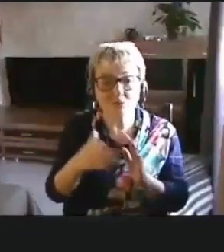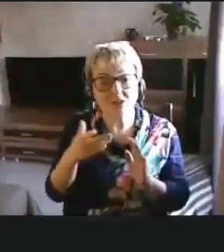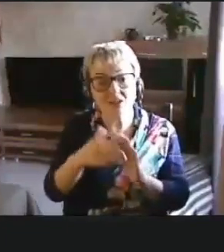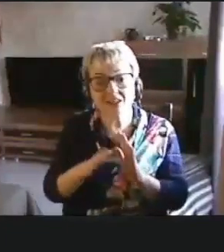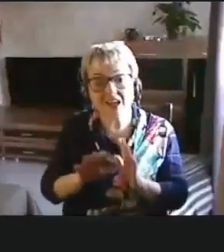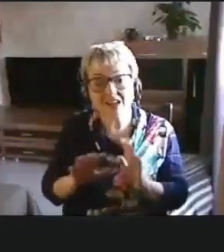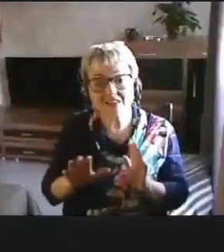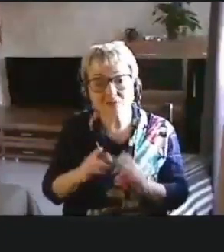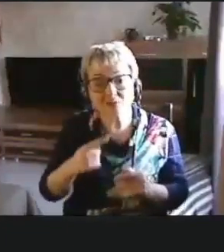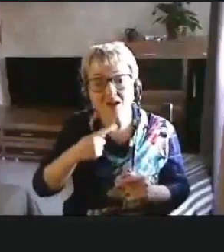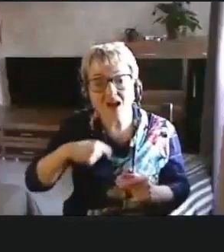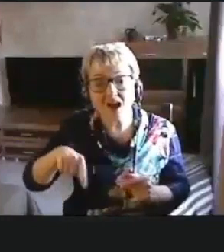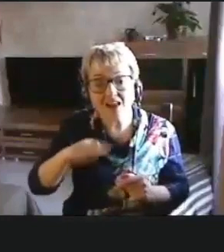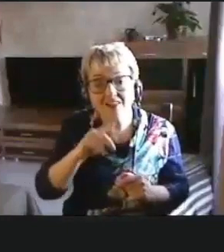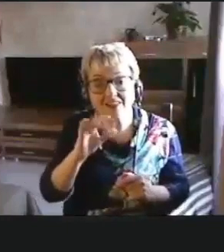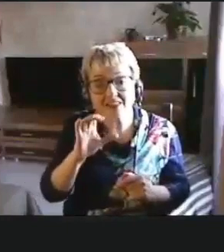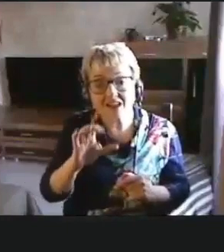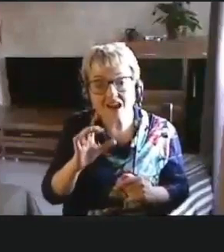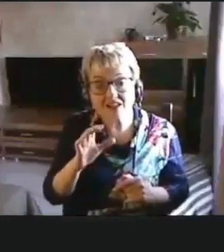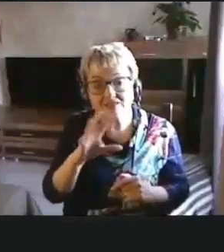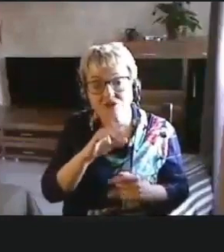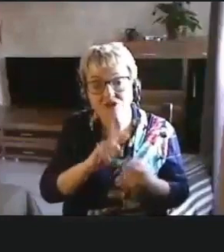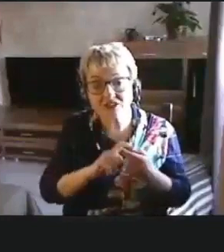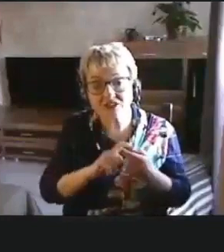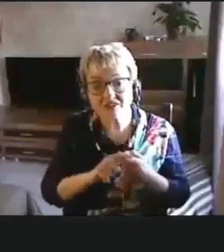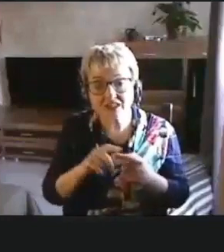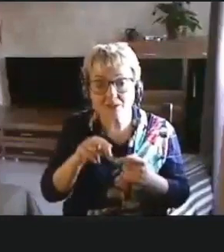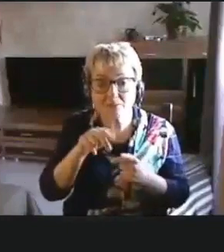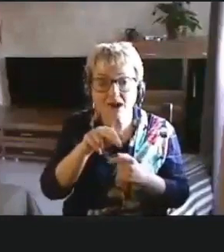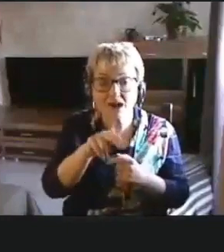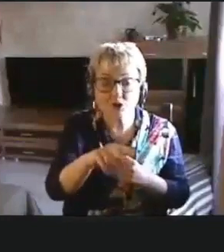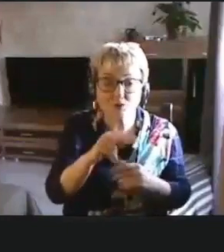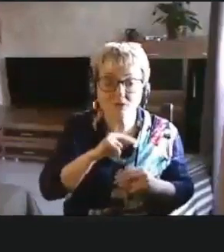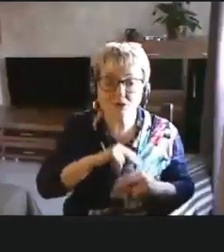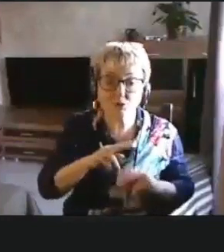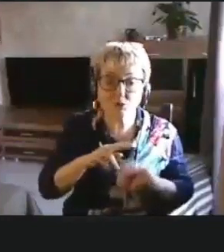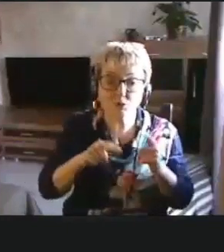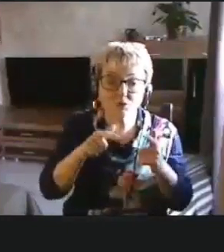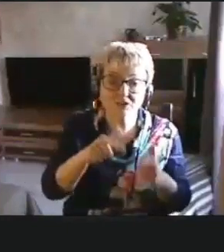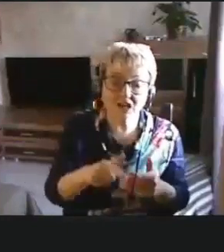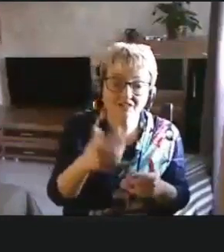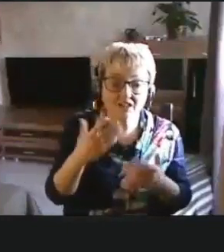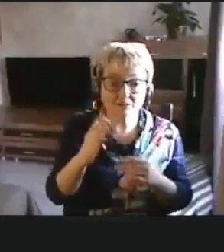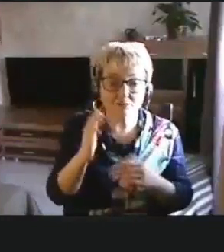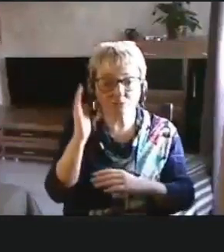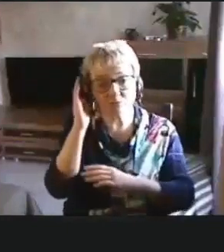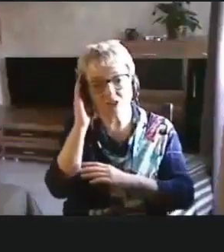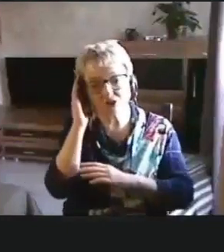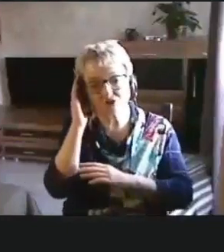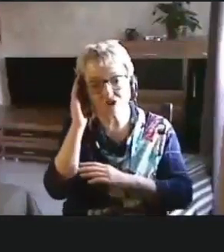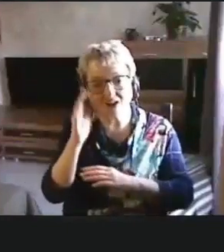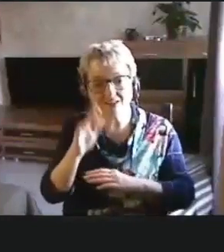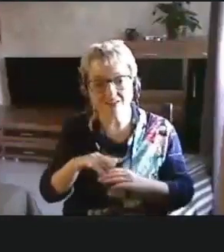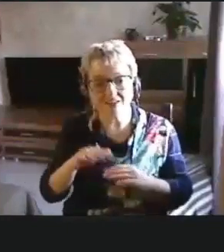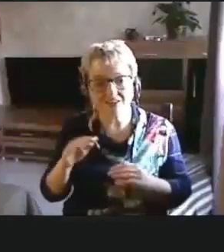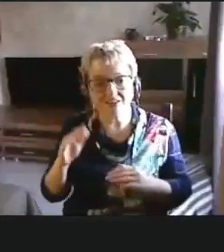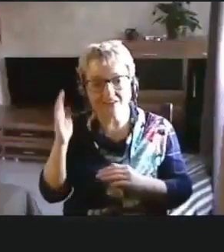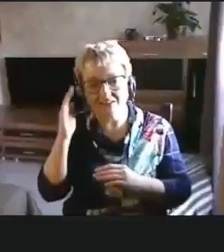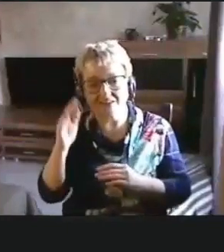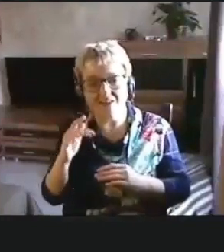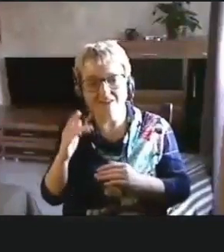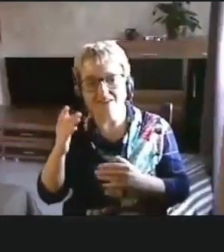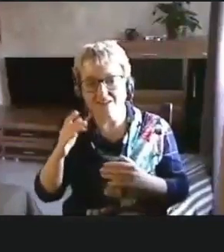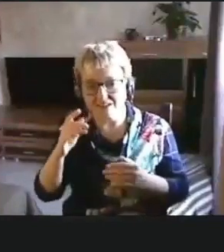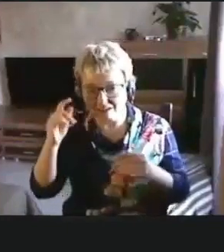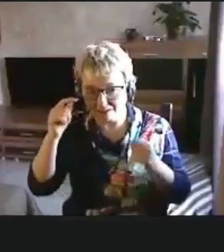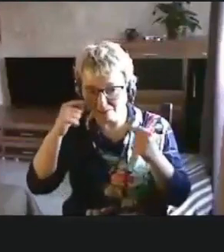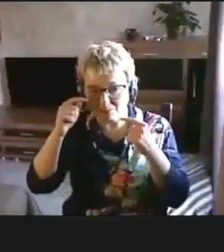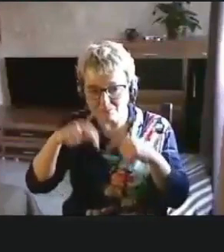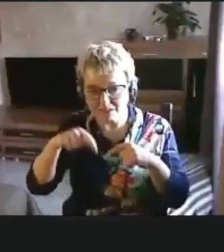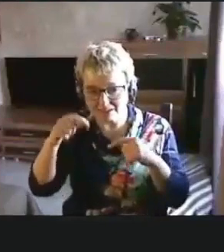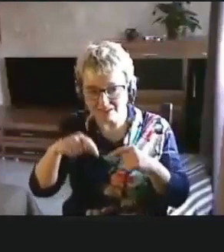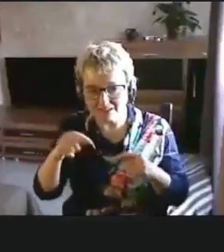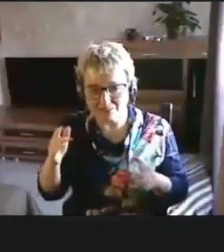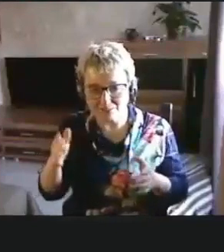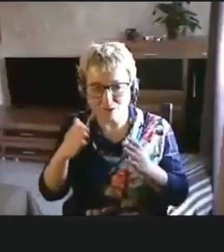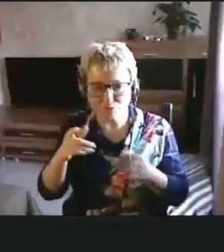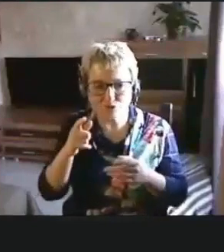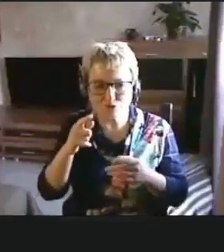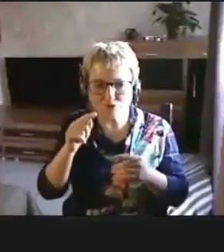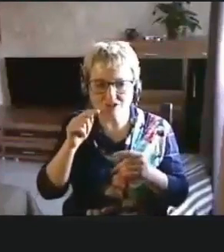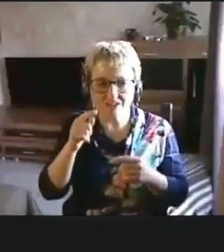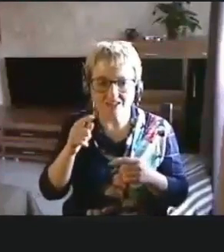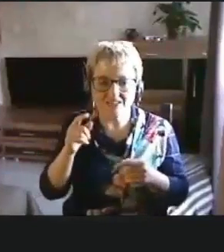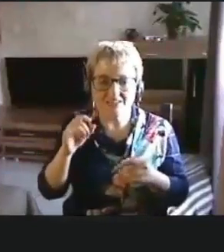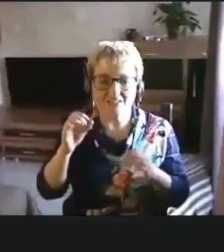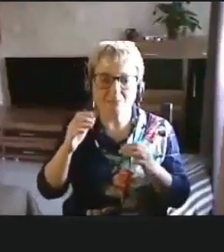от нас зависит, пойдем ли мы трудоустраиваться, или мы будем лежать на диване и в подушку рыдать о том, как мир несправедлив и что